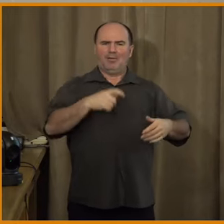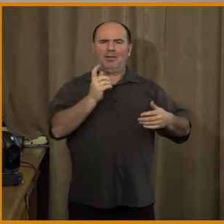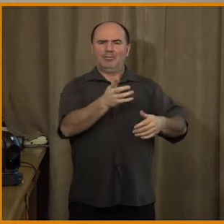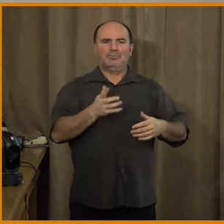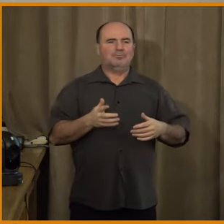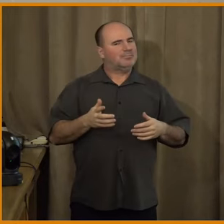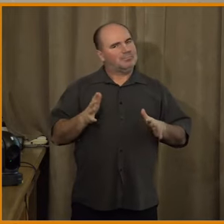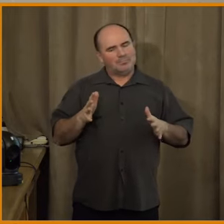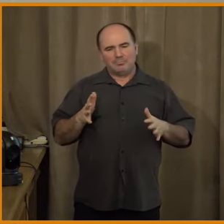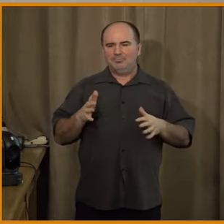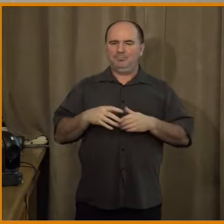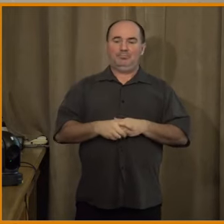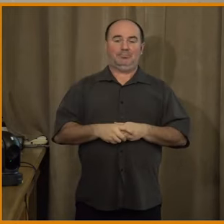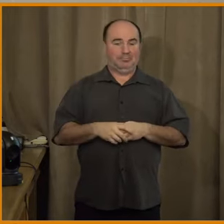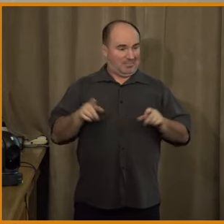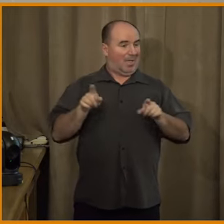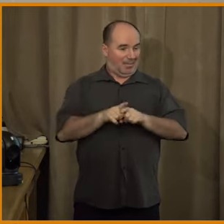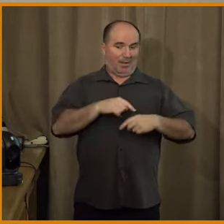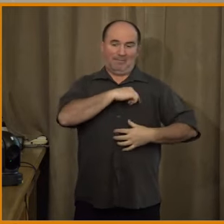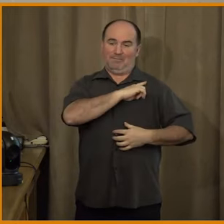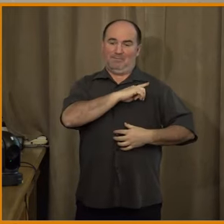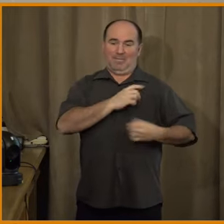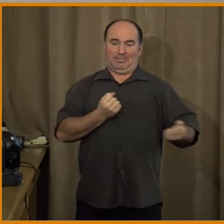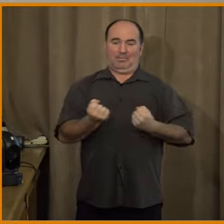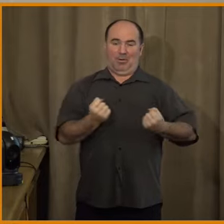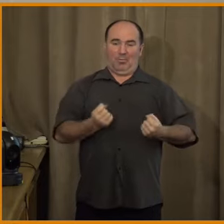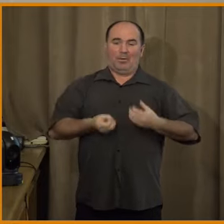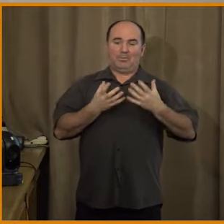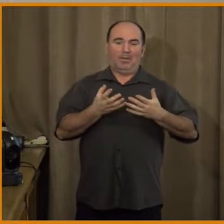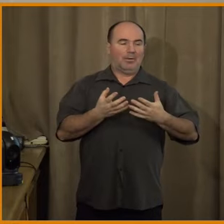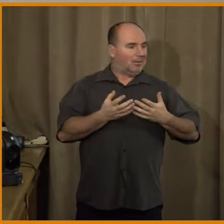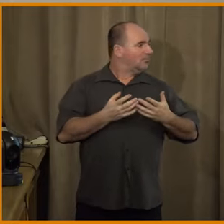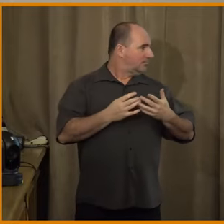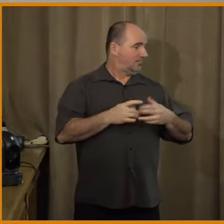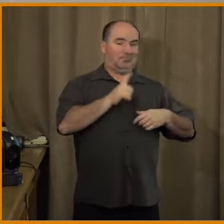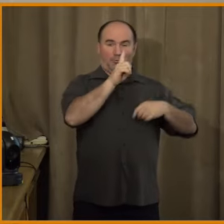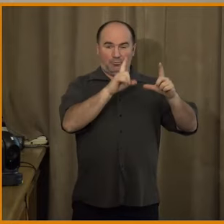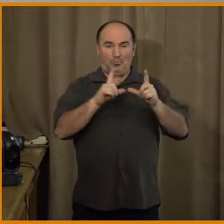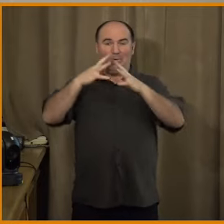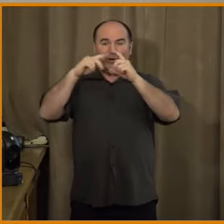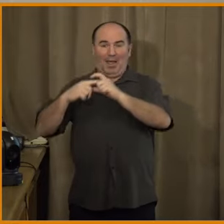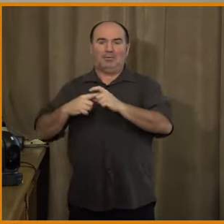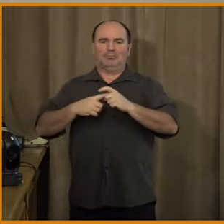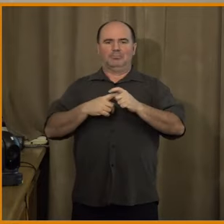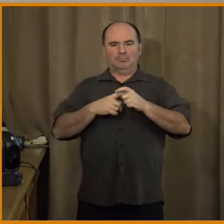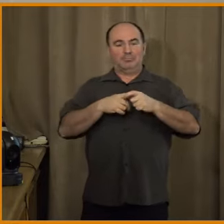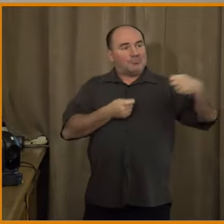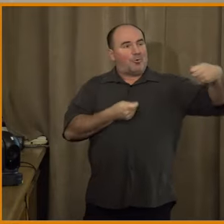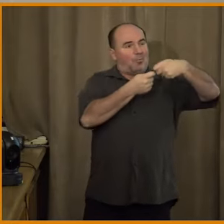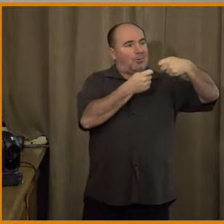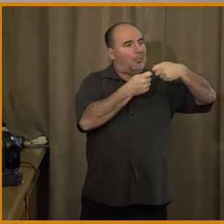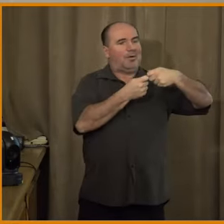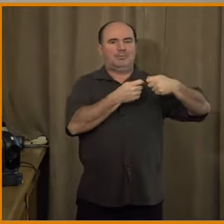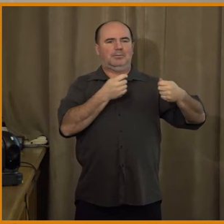potom je ta dobrá autoregulace, kdy třeba to medium spolupracuje s nezávěstvými partnery, typu Demagog.cz, ale nebo prostě obecně